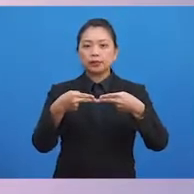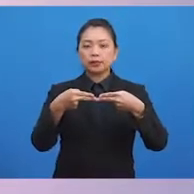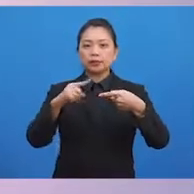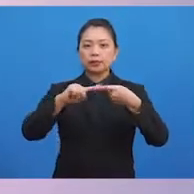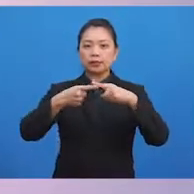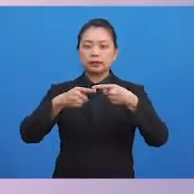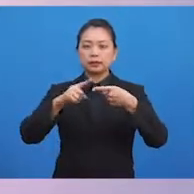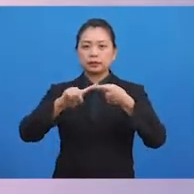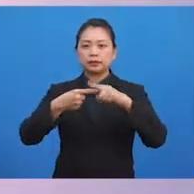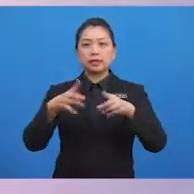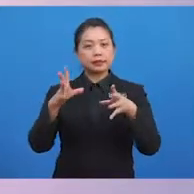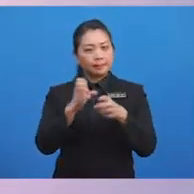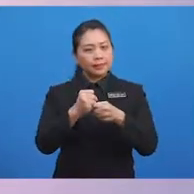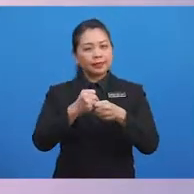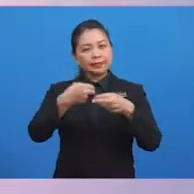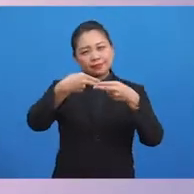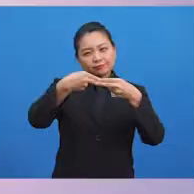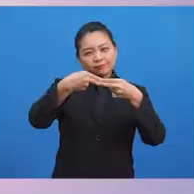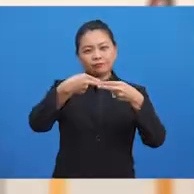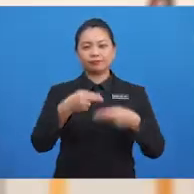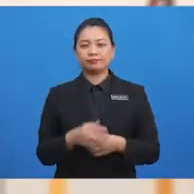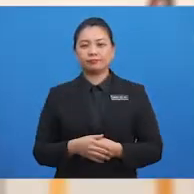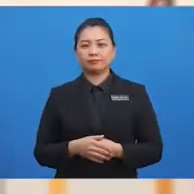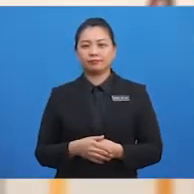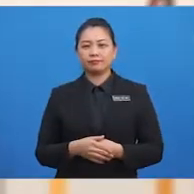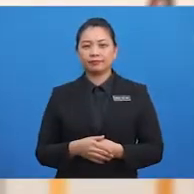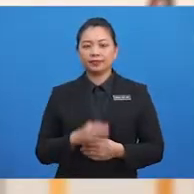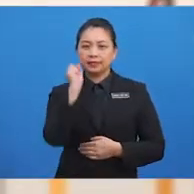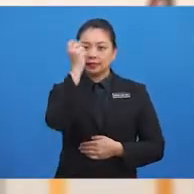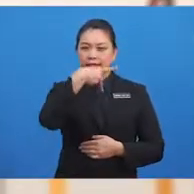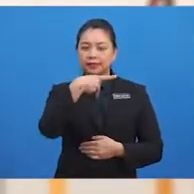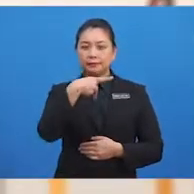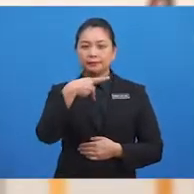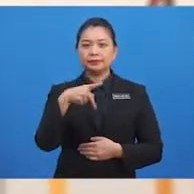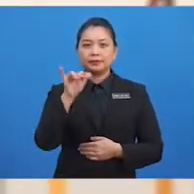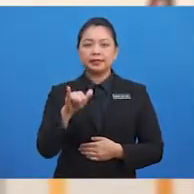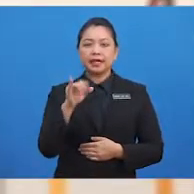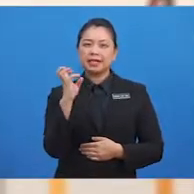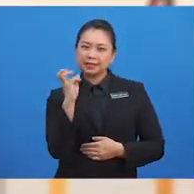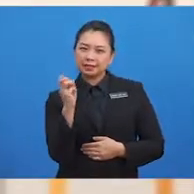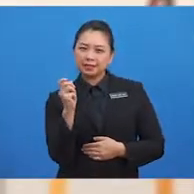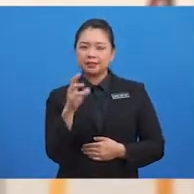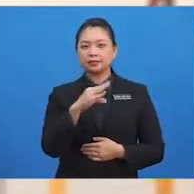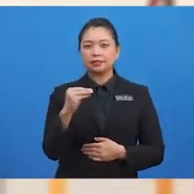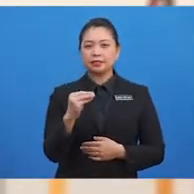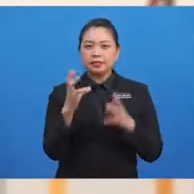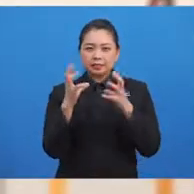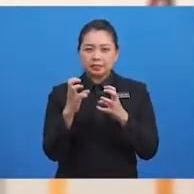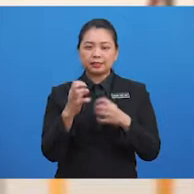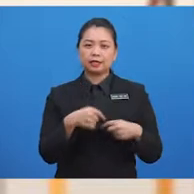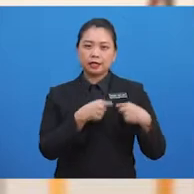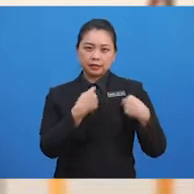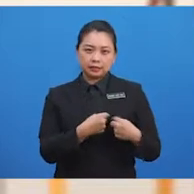dapat dieratkan. Sikap yang kasar dan keras hati